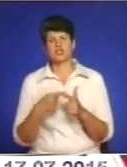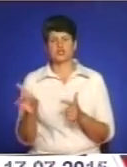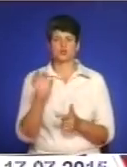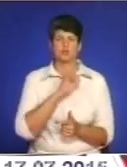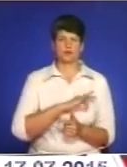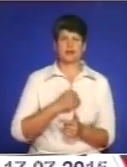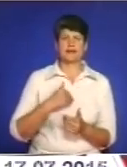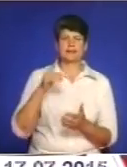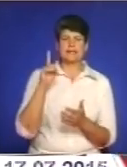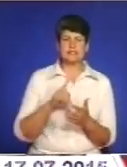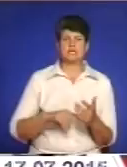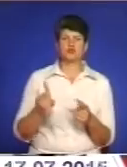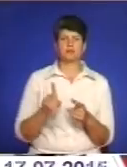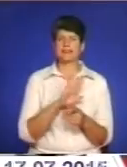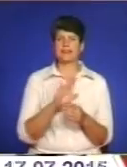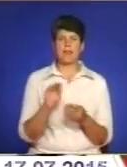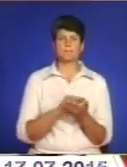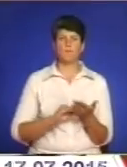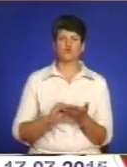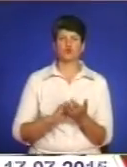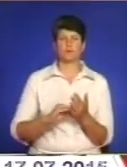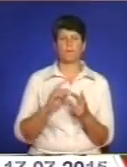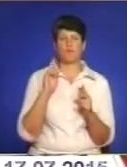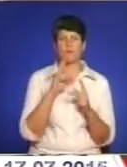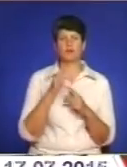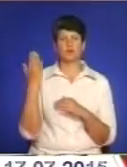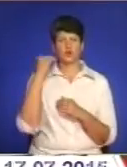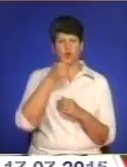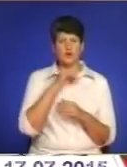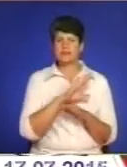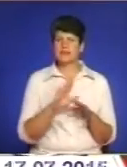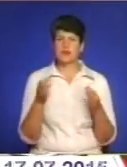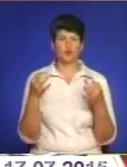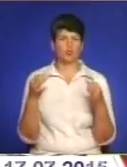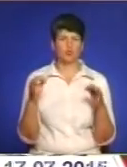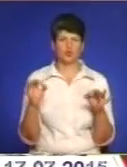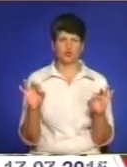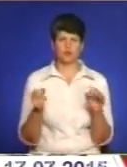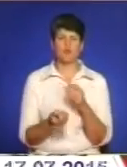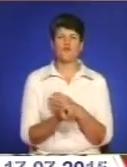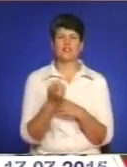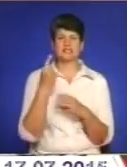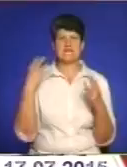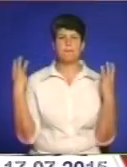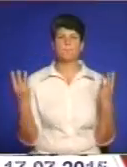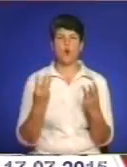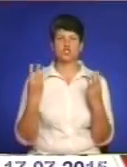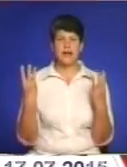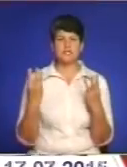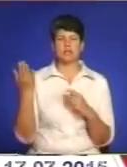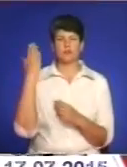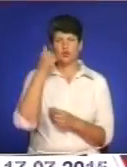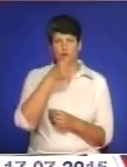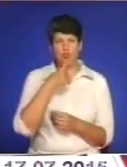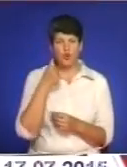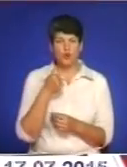році не повторимо помилок минулого року, не допустимо виникнення пожеж, коли, так як в минулому році